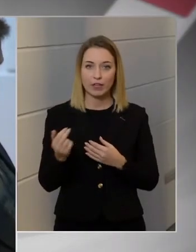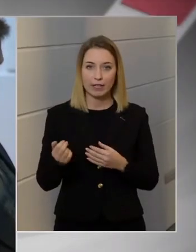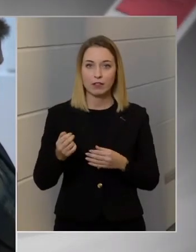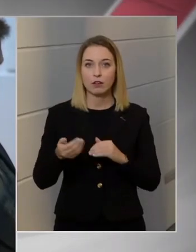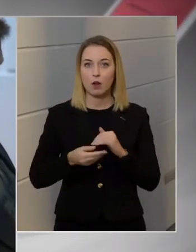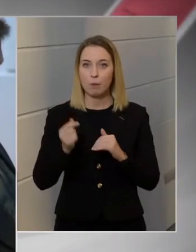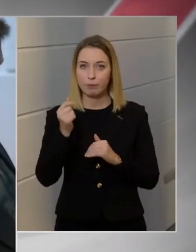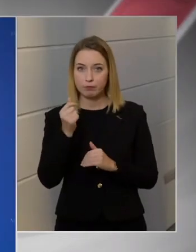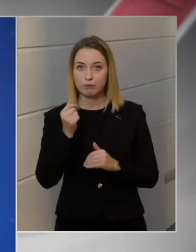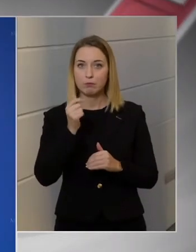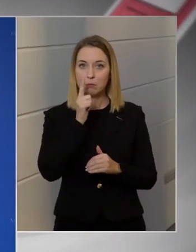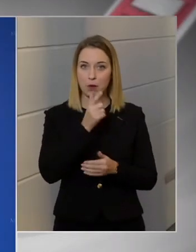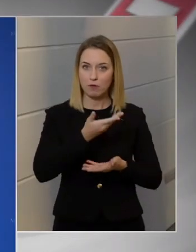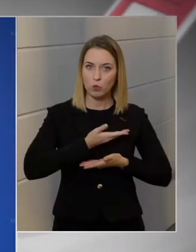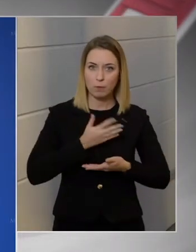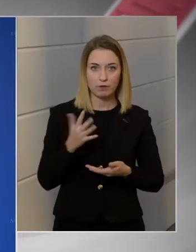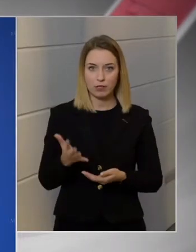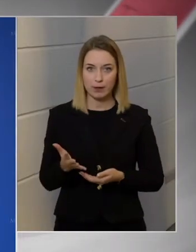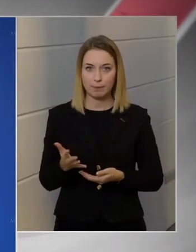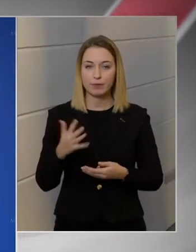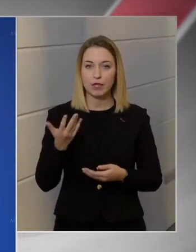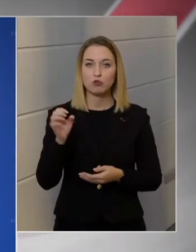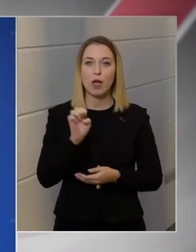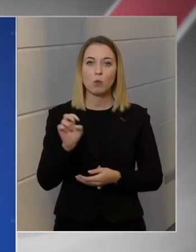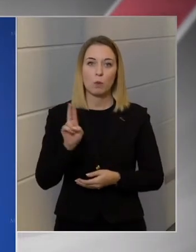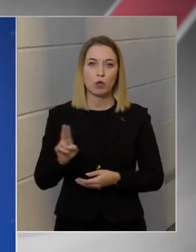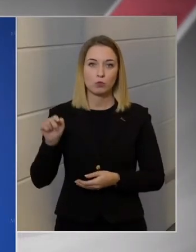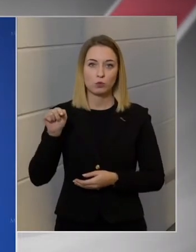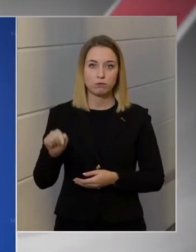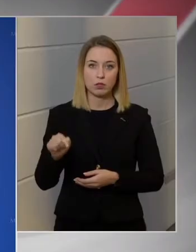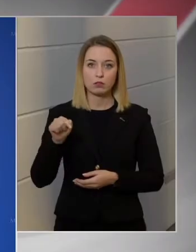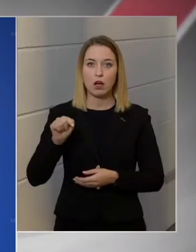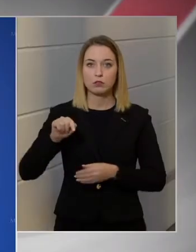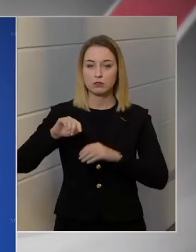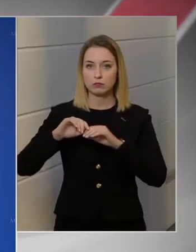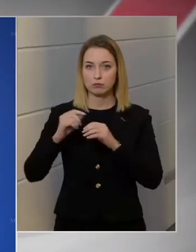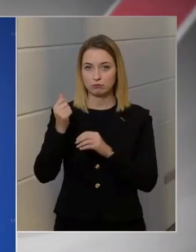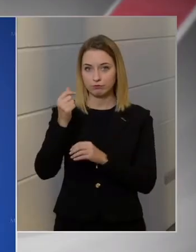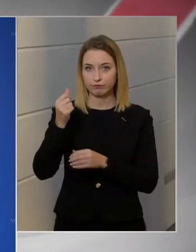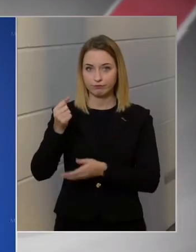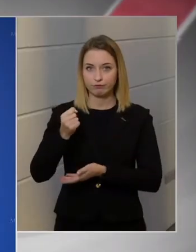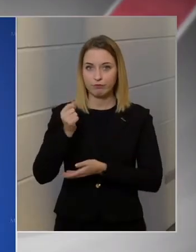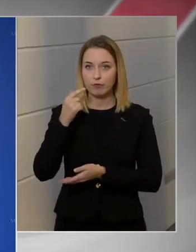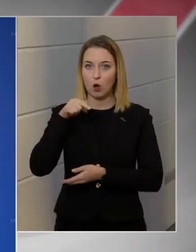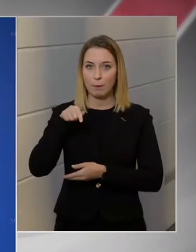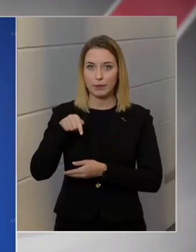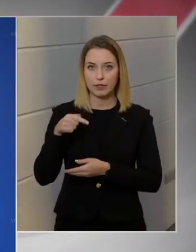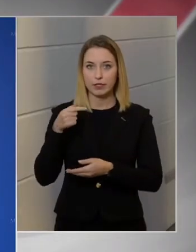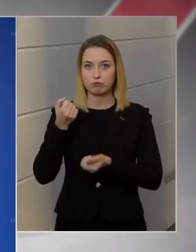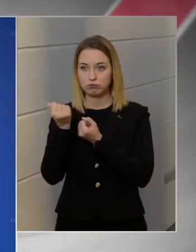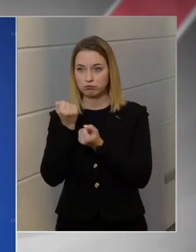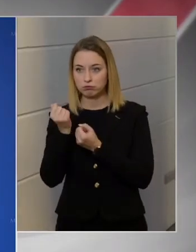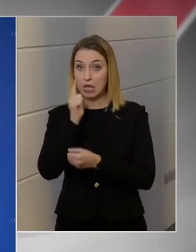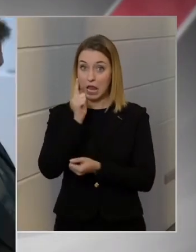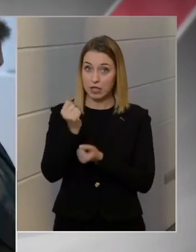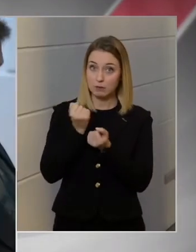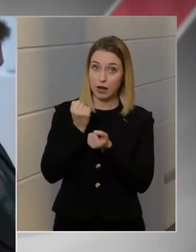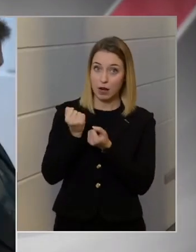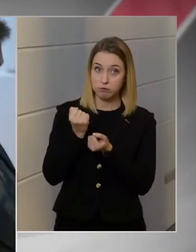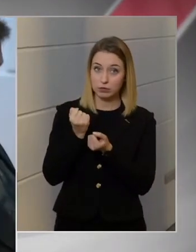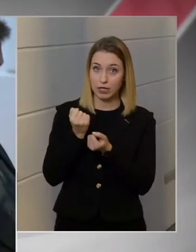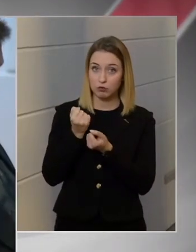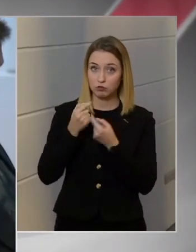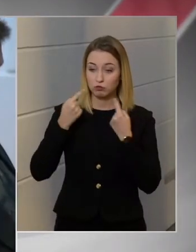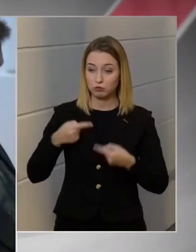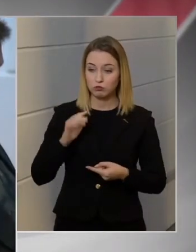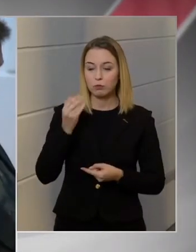meg fogjuk-e kapni vagy sem? És az Európai Unióval azt az összeget, amivel megállapodtunk, lesz-e megállapodás? És